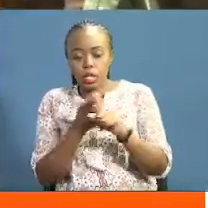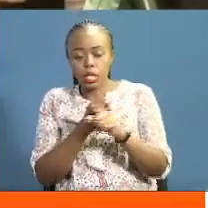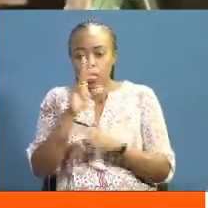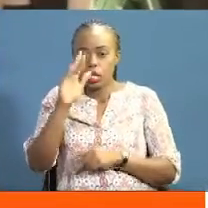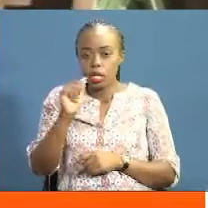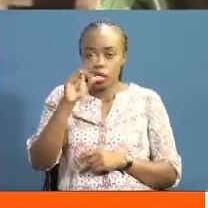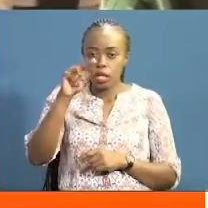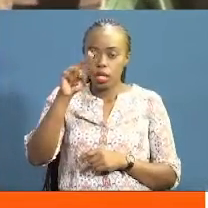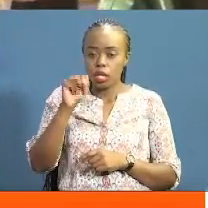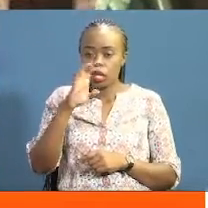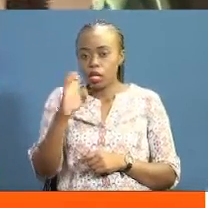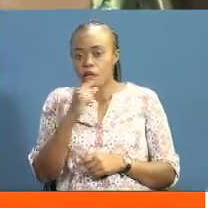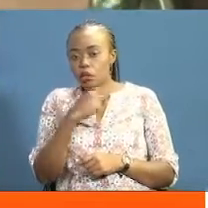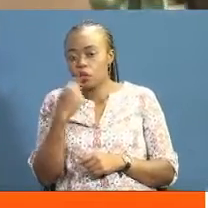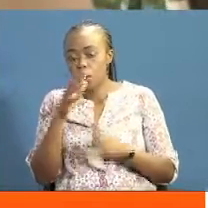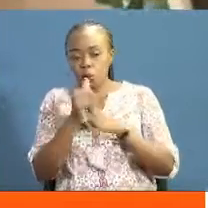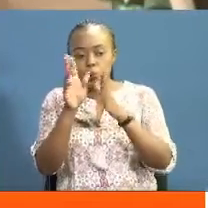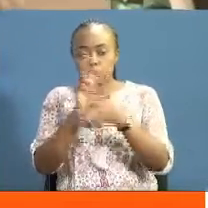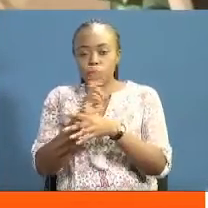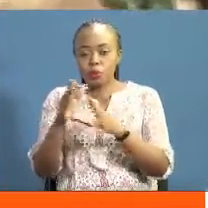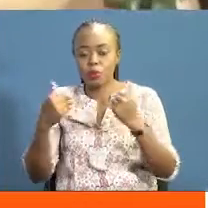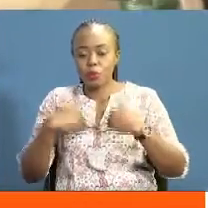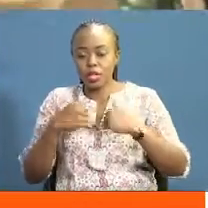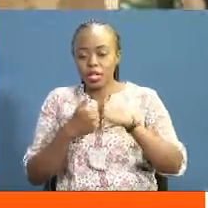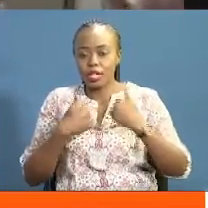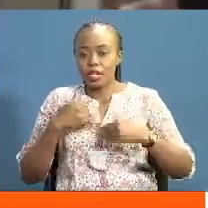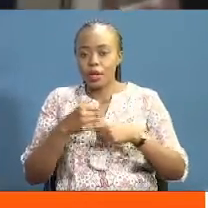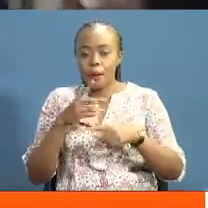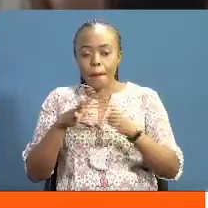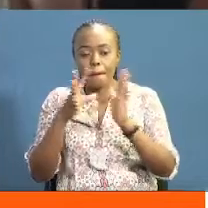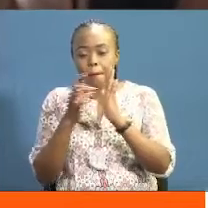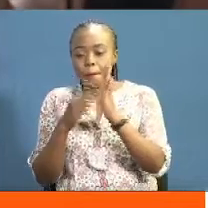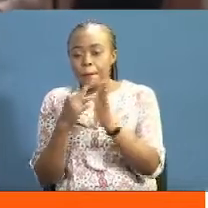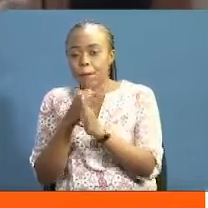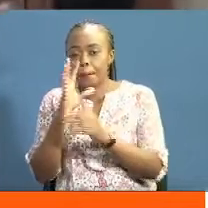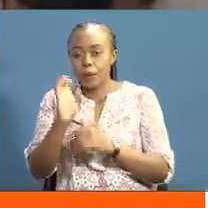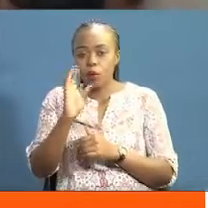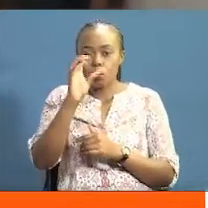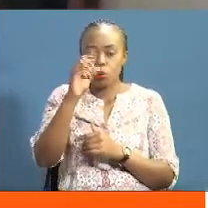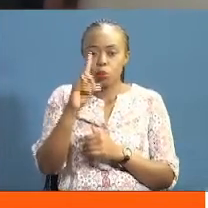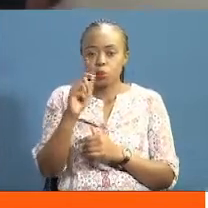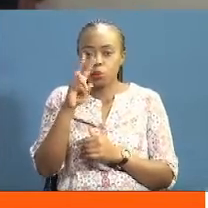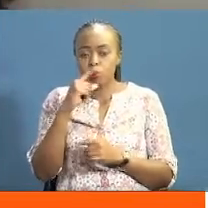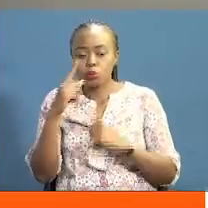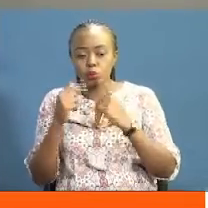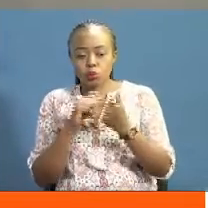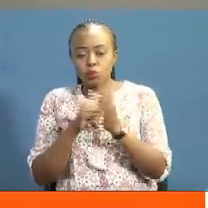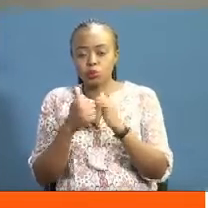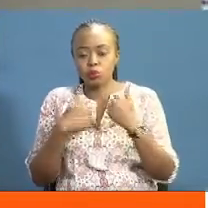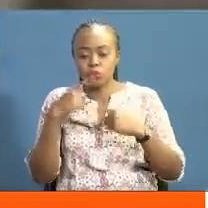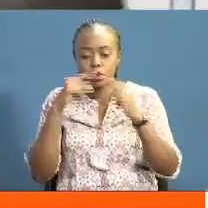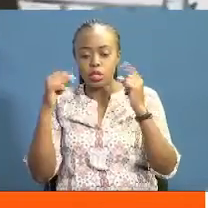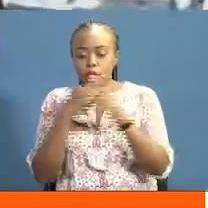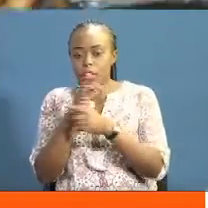ANC Musalia Mudavadi ya onikana kuwa jikoni Kwa nikatibu wakotu Francis Latouli ametajwa kama msema